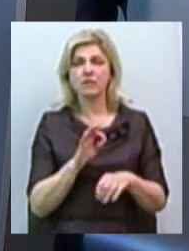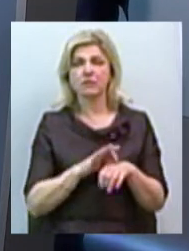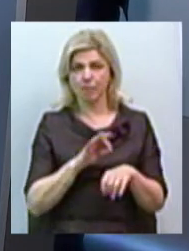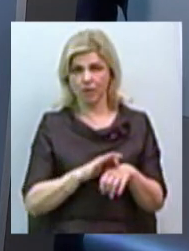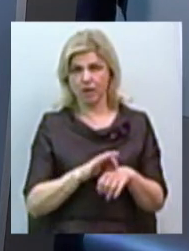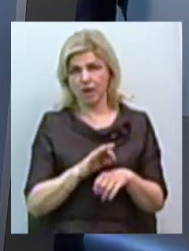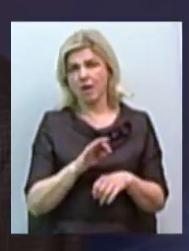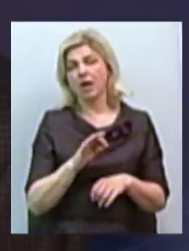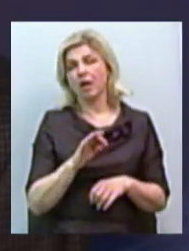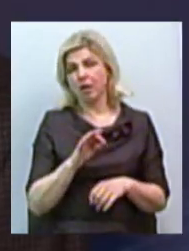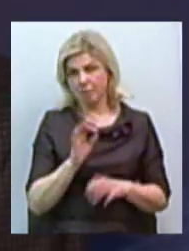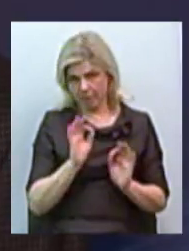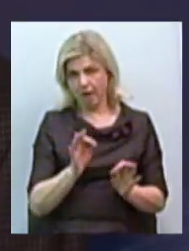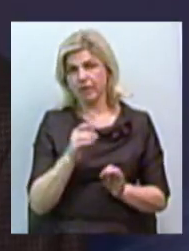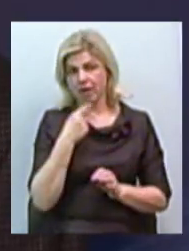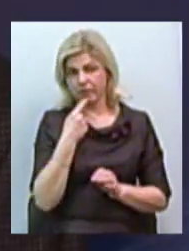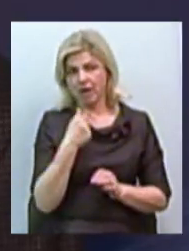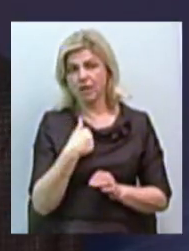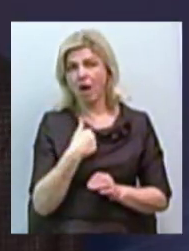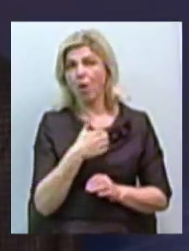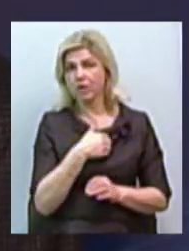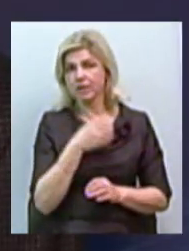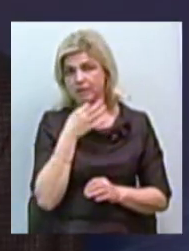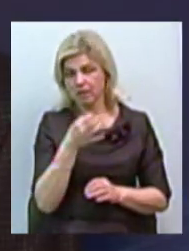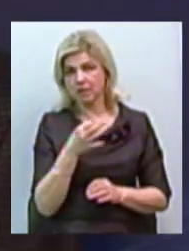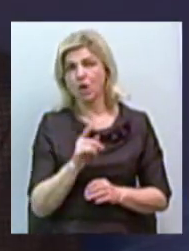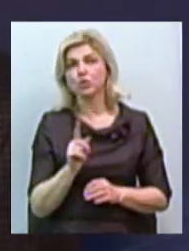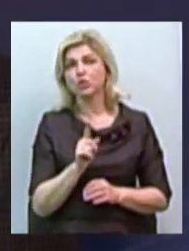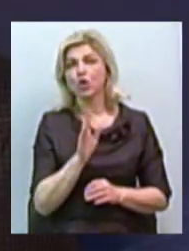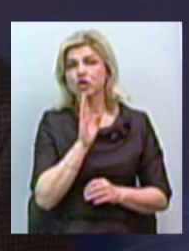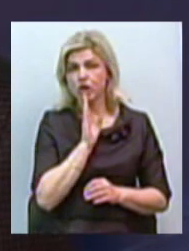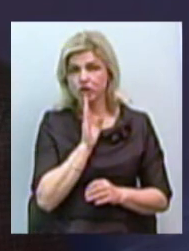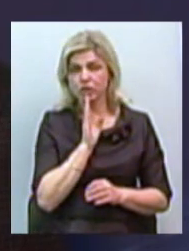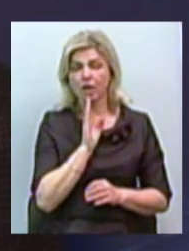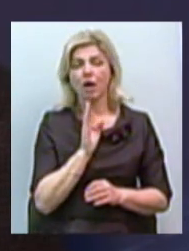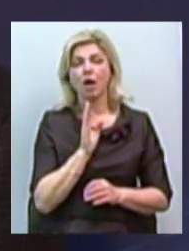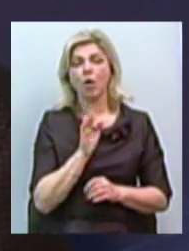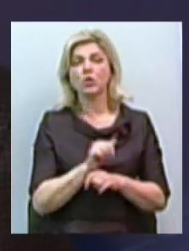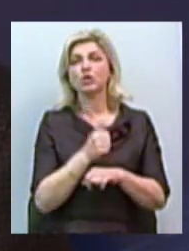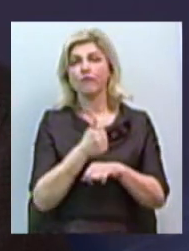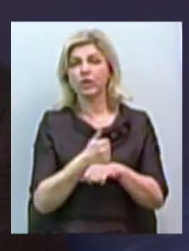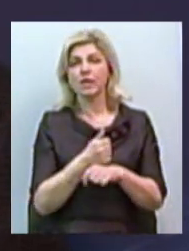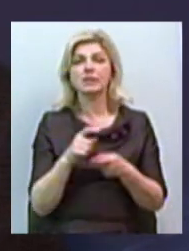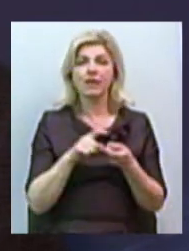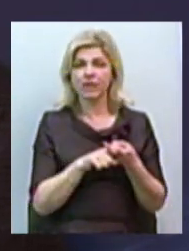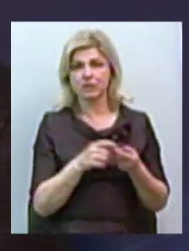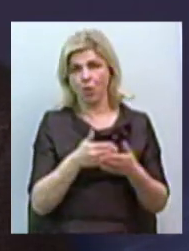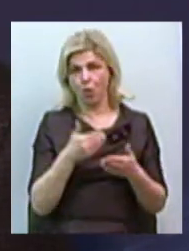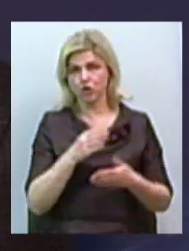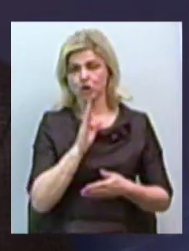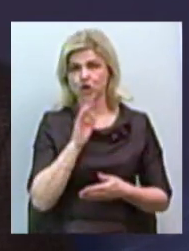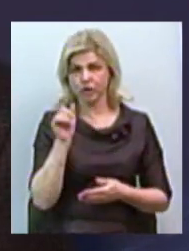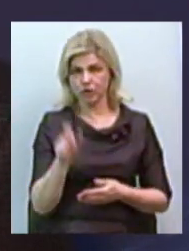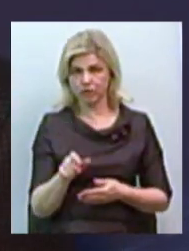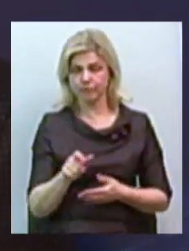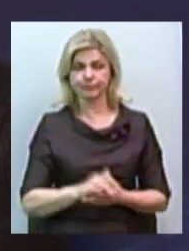правильно ви говорите. Я тільки об цьому хотіла сказати, що дійсно жінка в основному завістить від жінки, самої